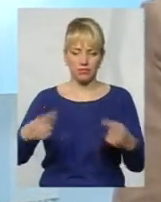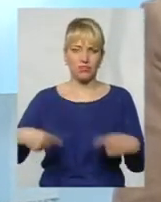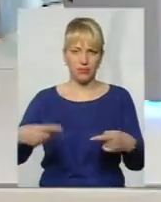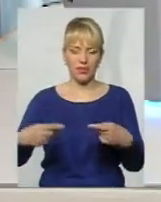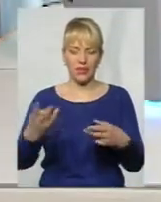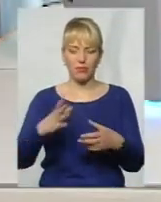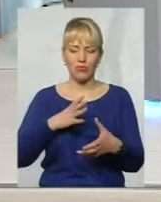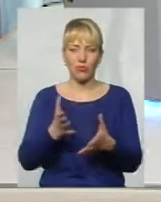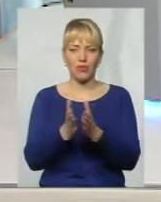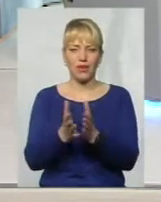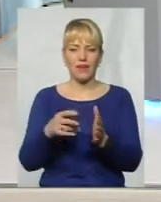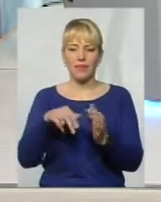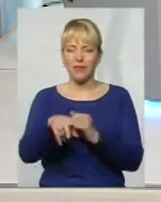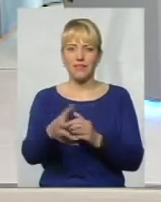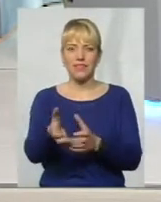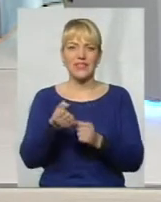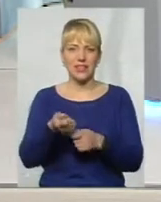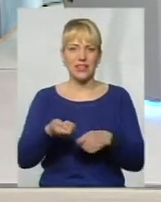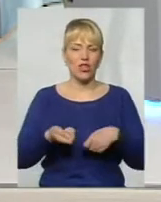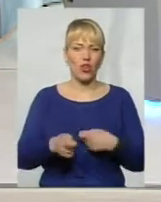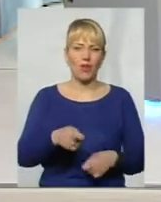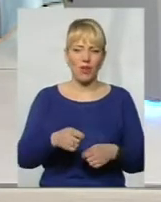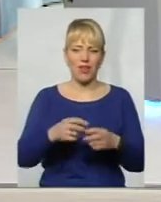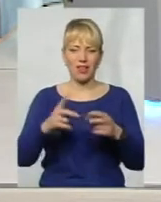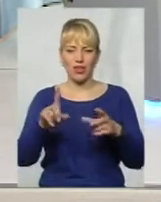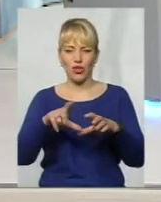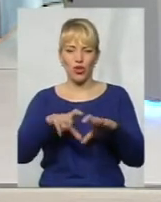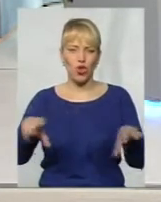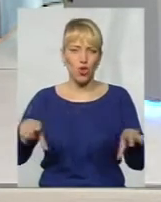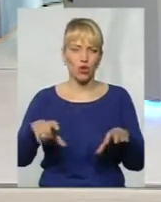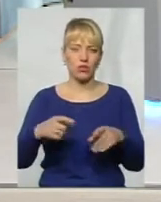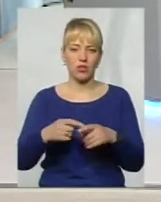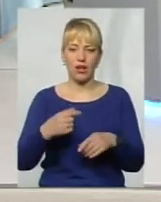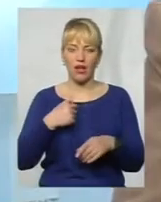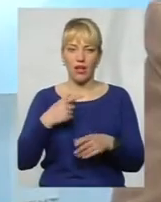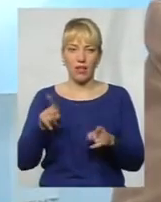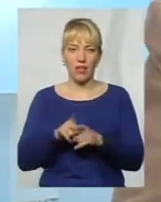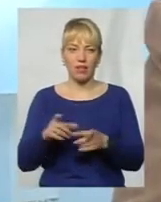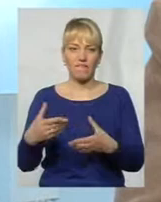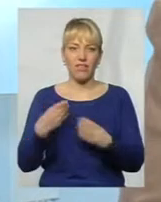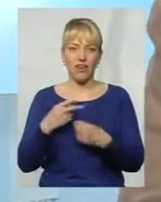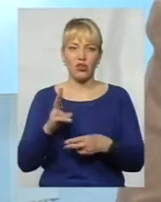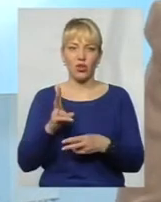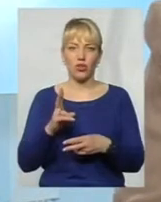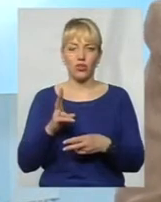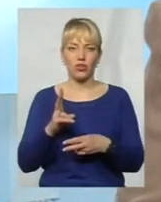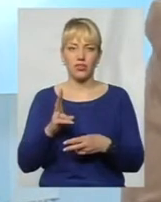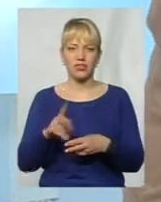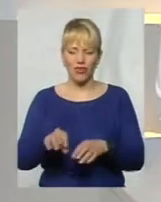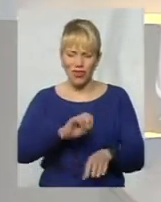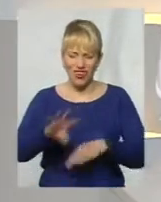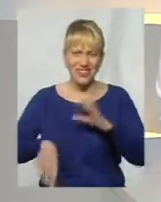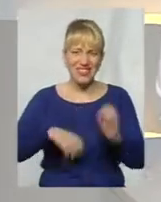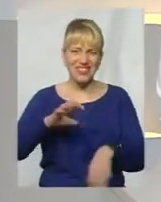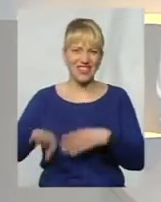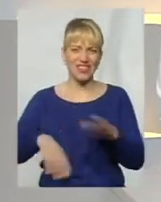відкритий будинок. І от враження, як тільки хтось вийшов це в одному, а в другому розкидано